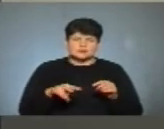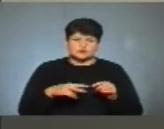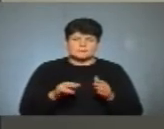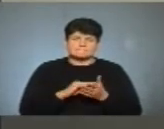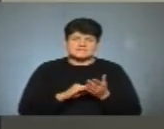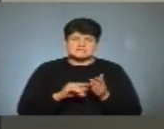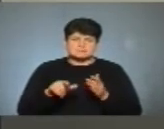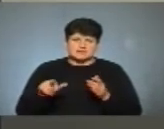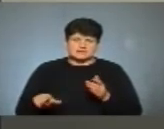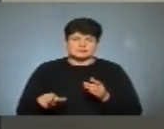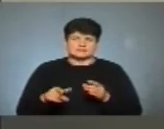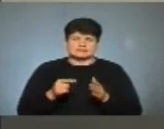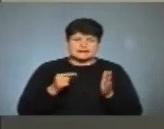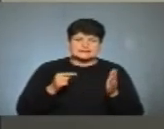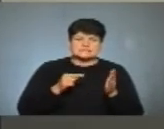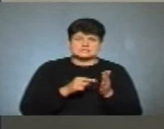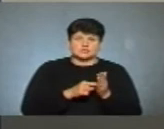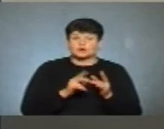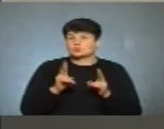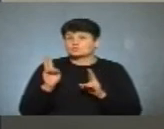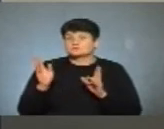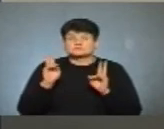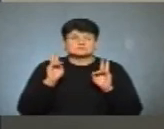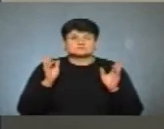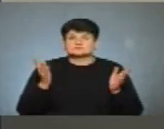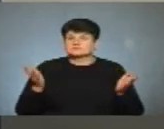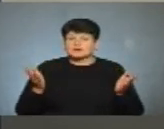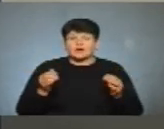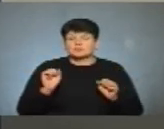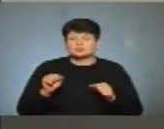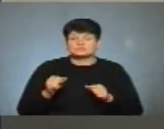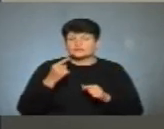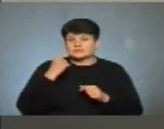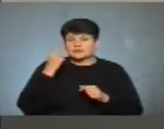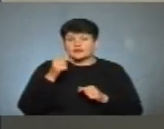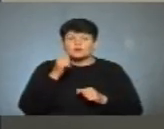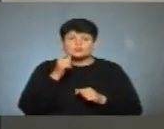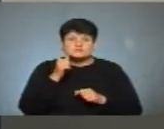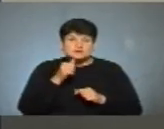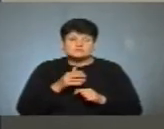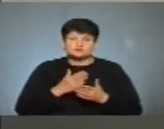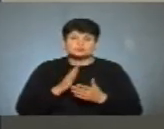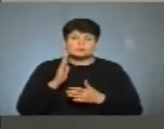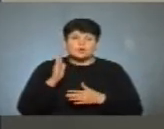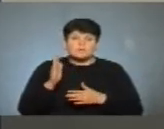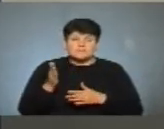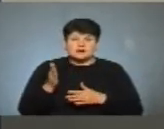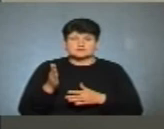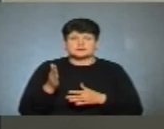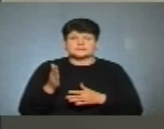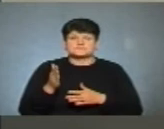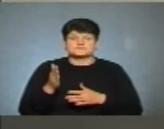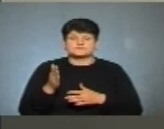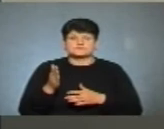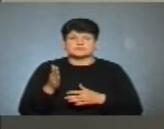письменники в цьому напрямку націлюють. І хто знає, чи в далекому завтра ми не будемо мати також своїх письменників,